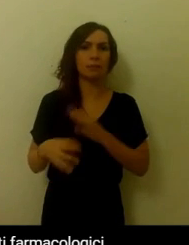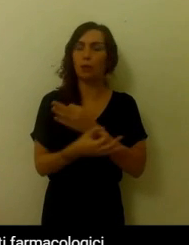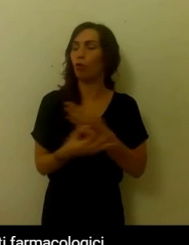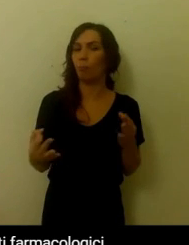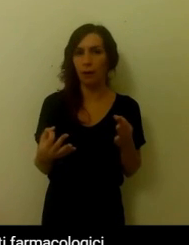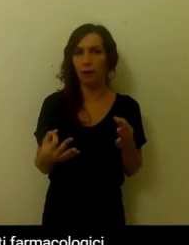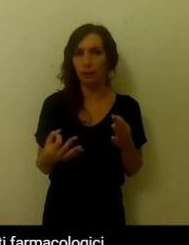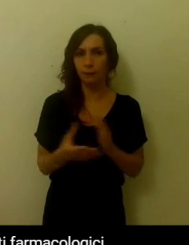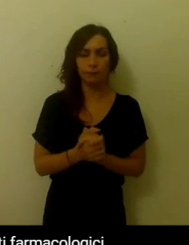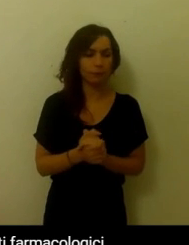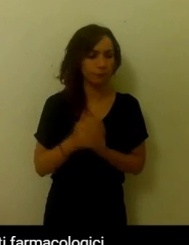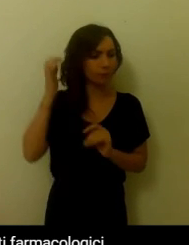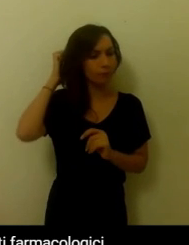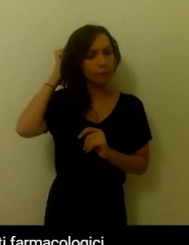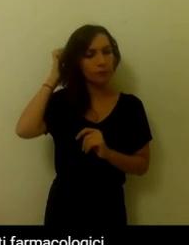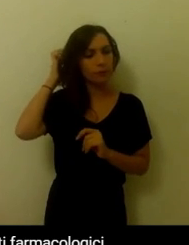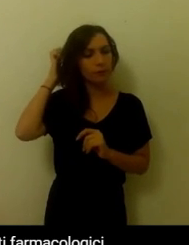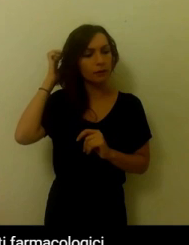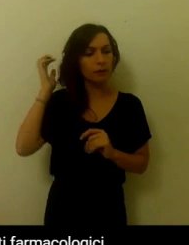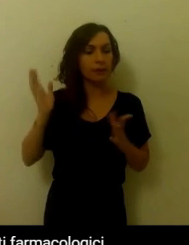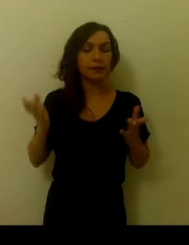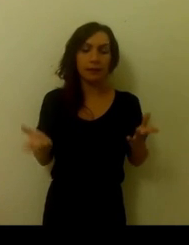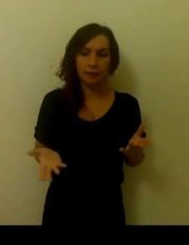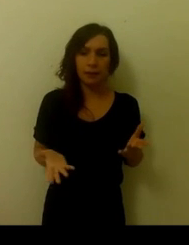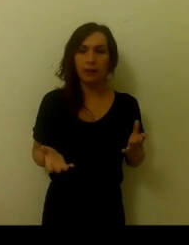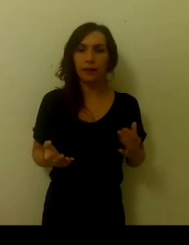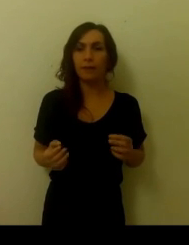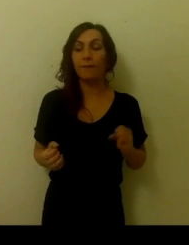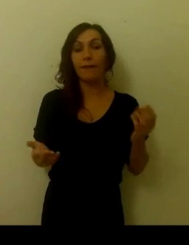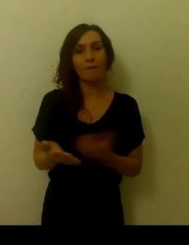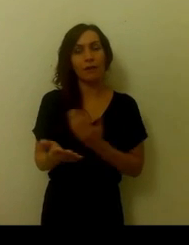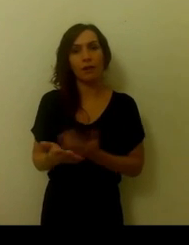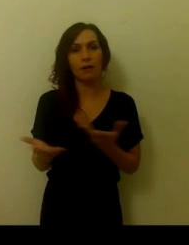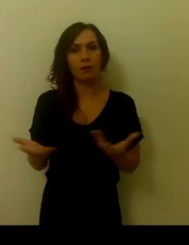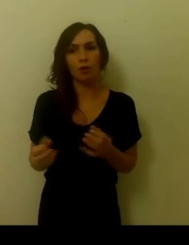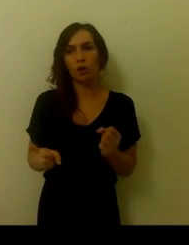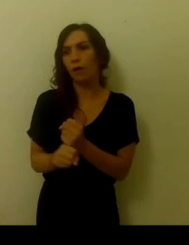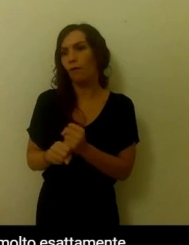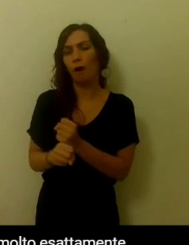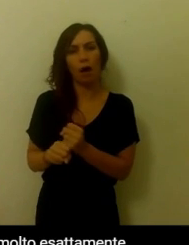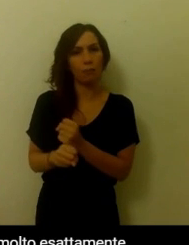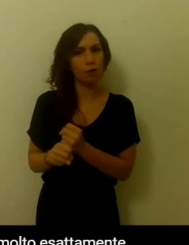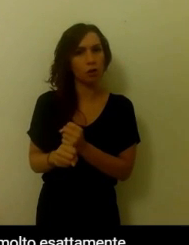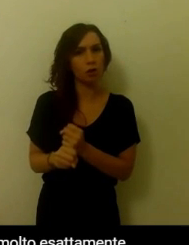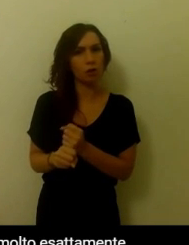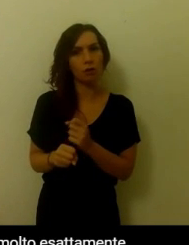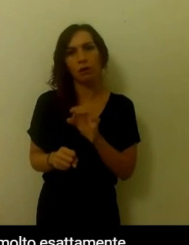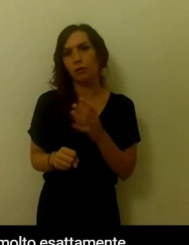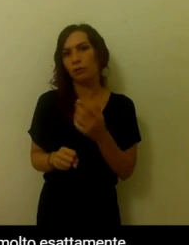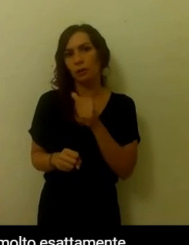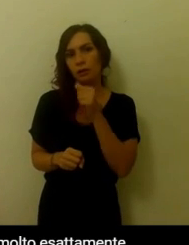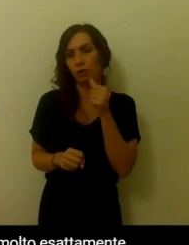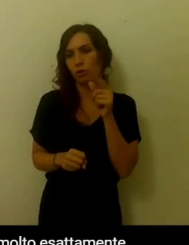Se possibile evitiamo di cadere nei trattamenti farmacologici se non è proprio necessario. Sempre perché